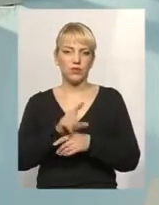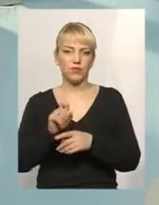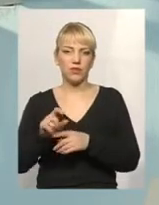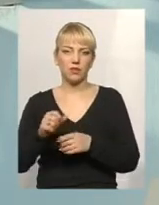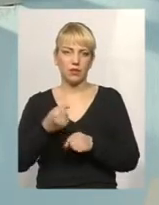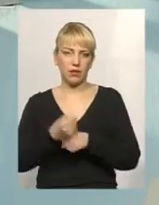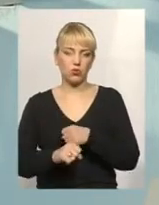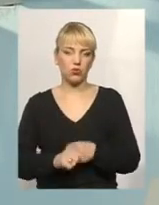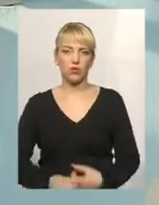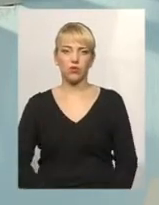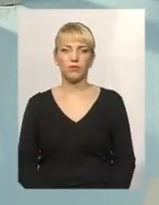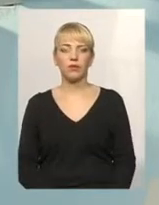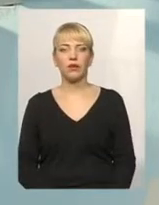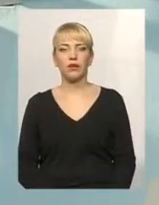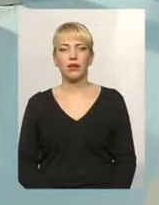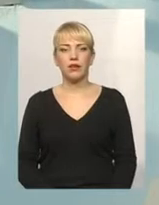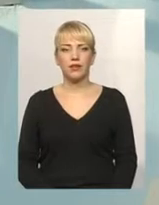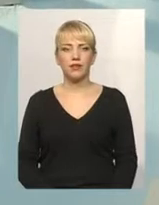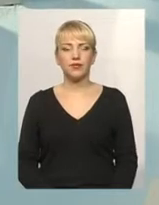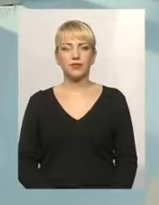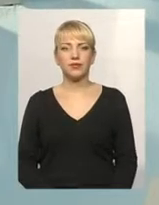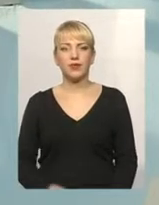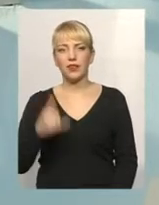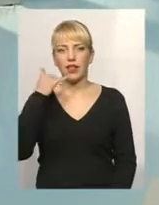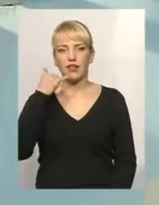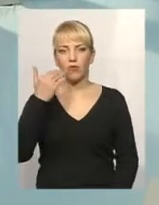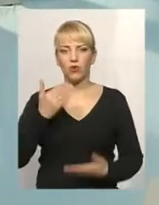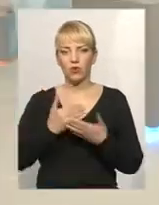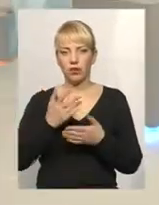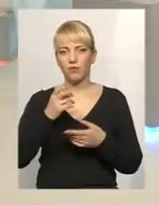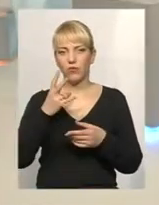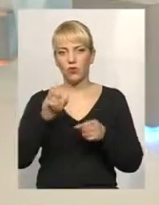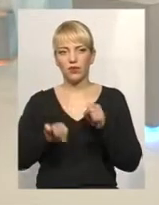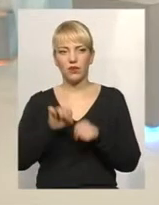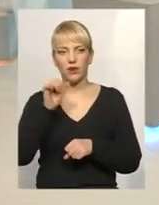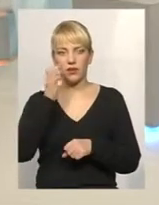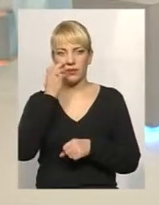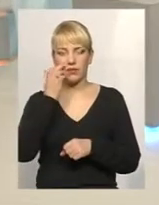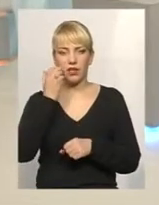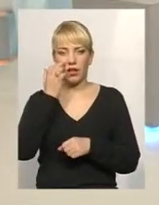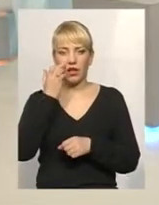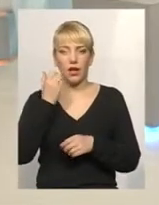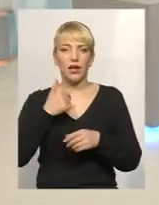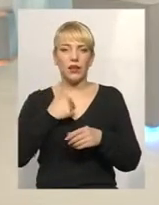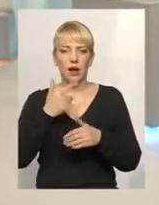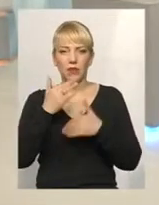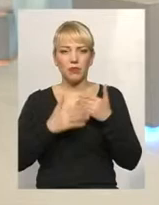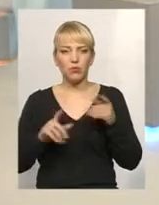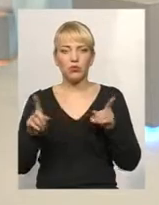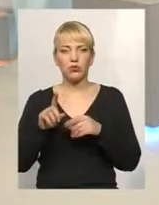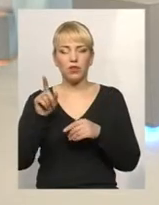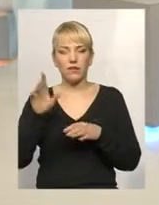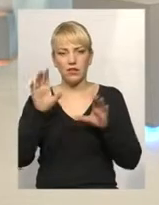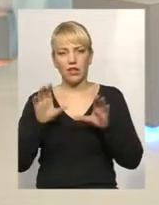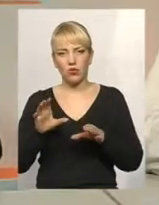телефонний дзвінок, пухаємо вас. Алло? Алло, зірвався? Так. Я перепрошую, але ж там же в законі сказано, що це